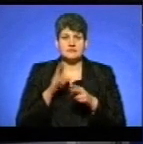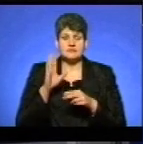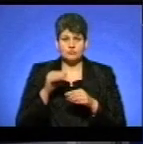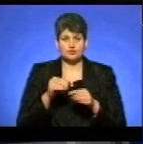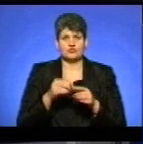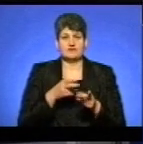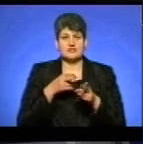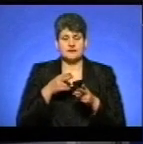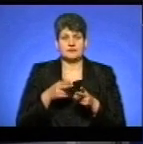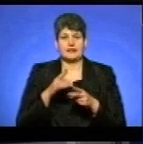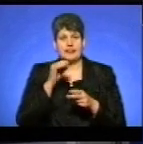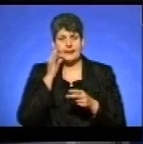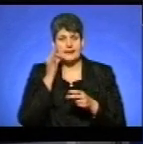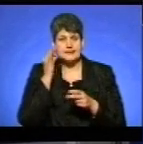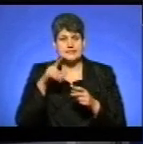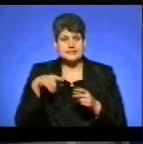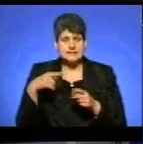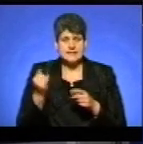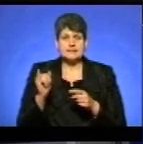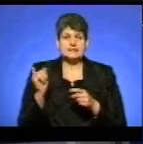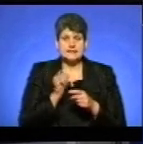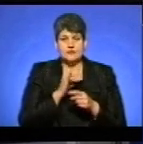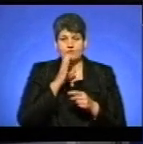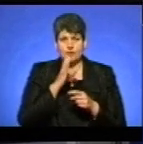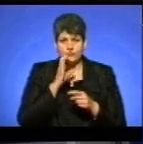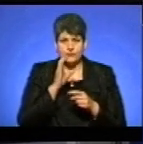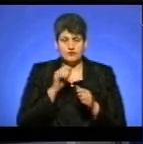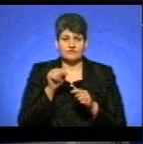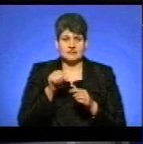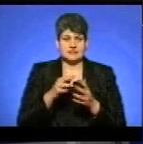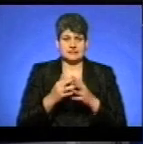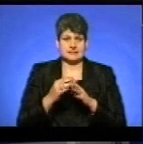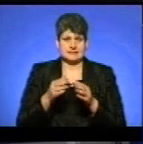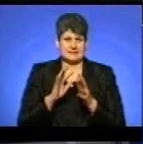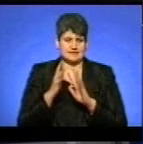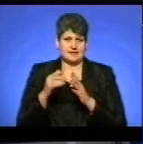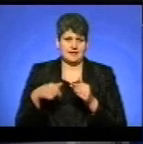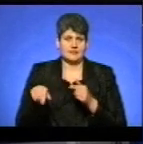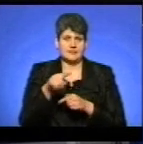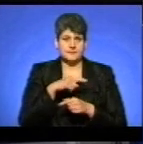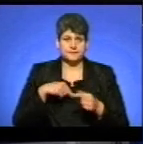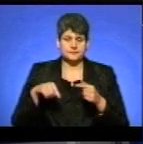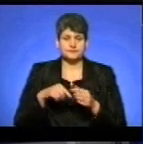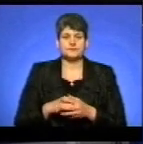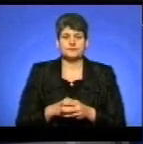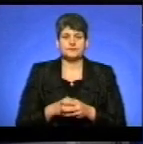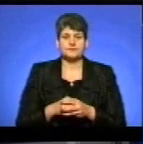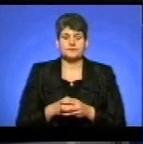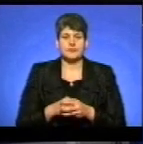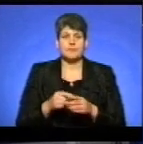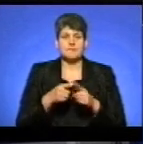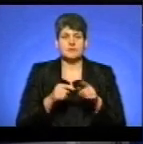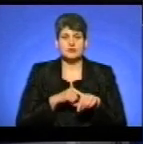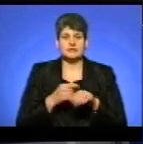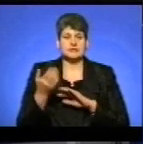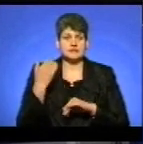лисиць і вовків у лісі поблизу цих сіл, повідомив голова районної організації товариства мисливців Василь Сеник. Півгодини